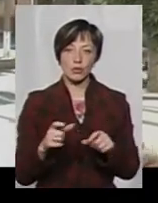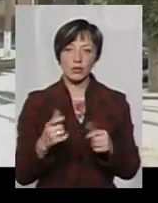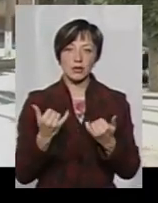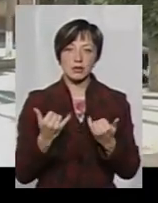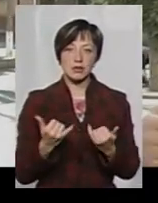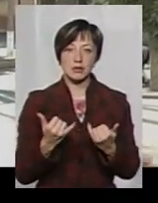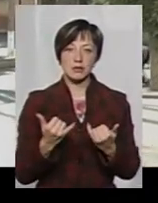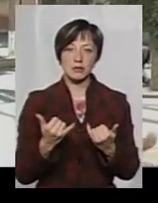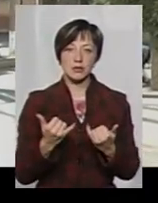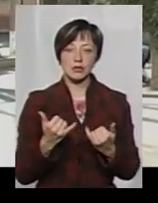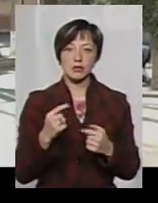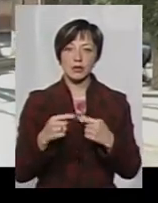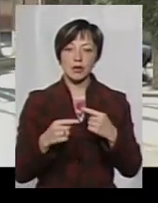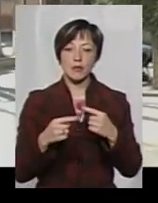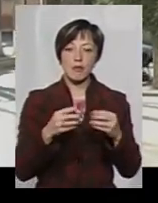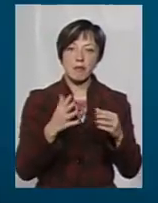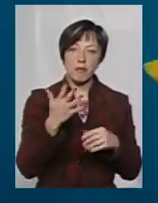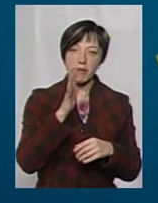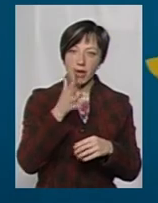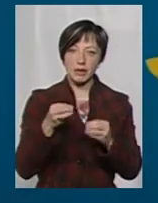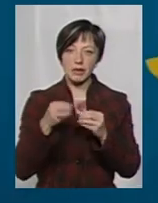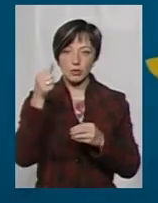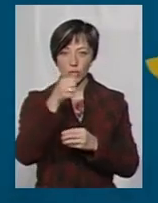повслідовно 5-10 років і далі.